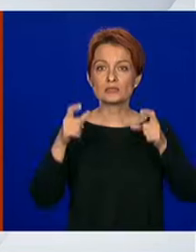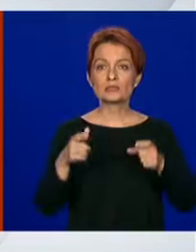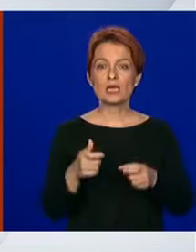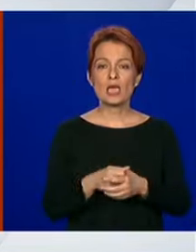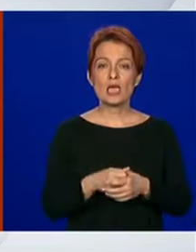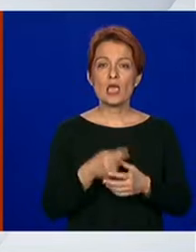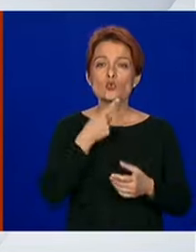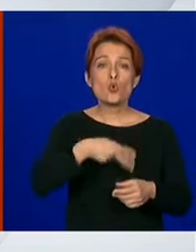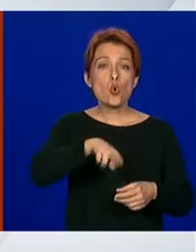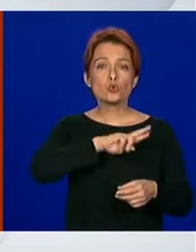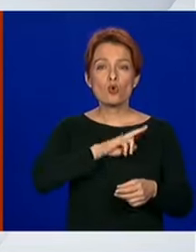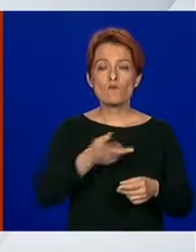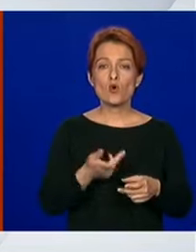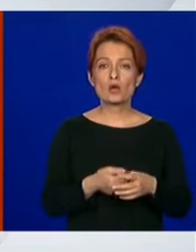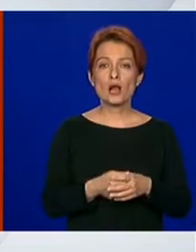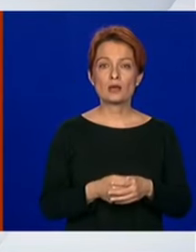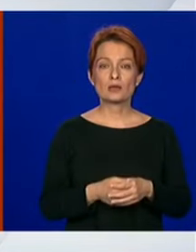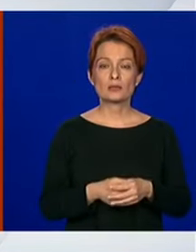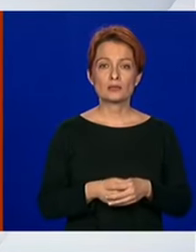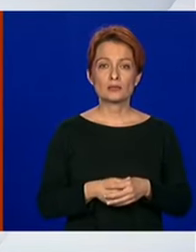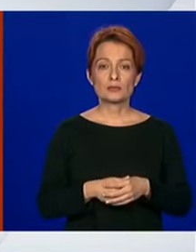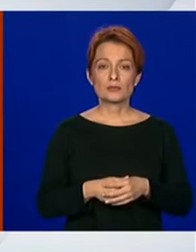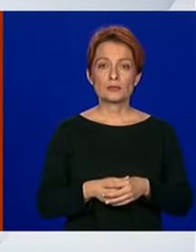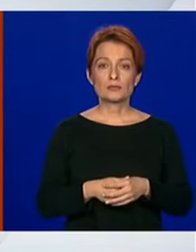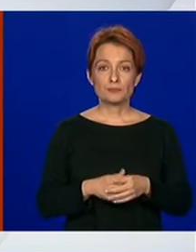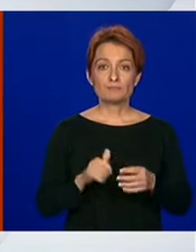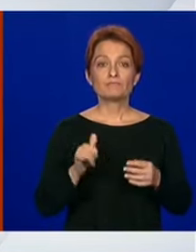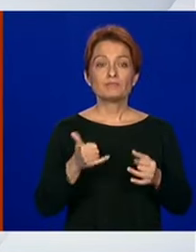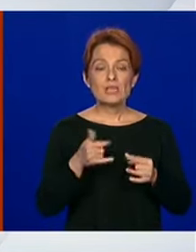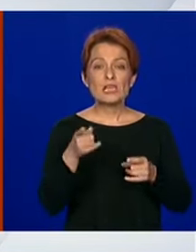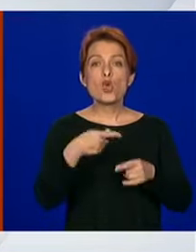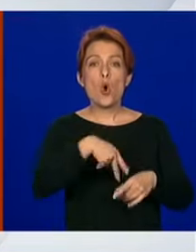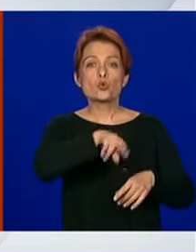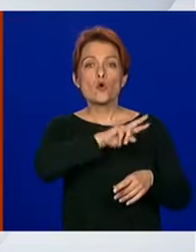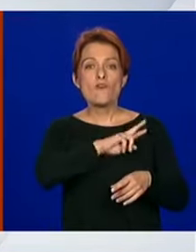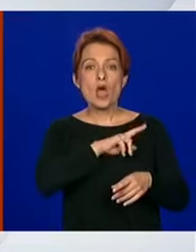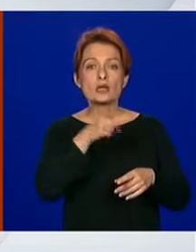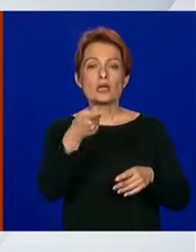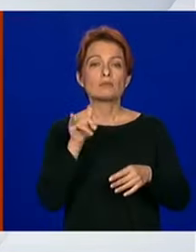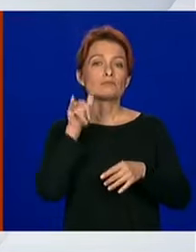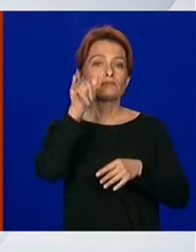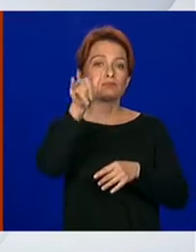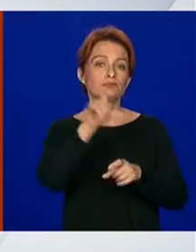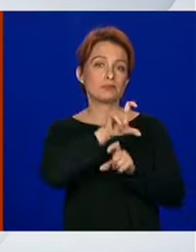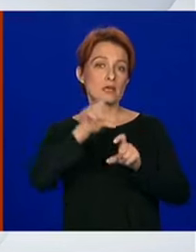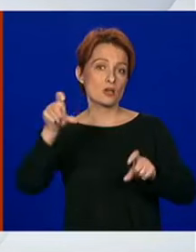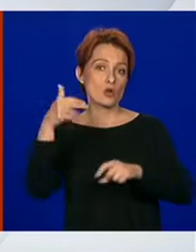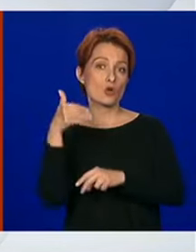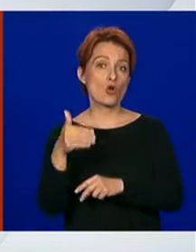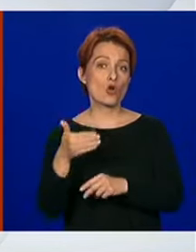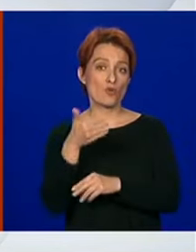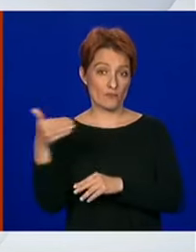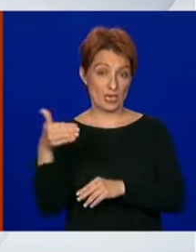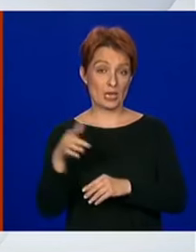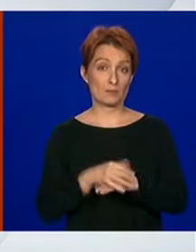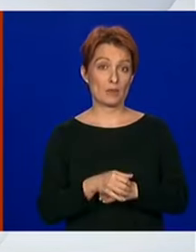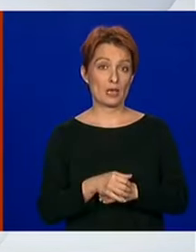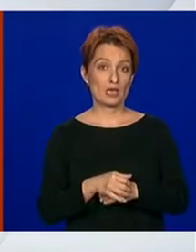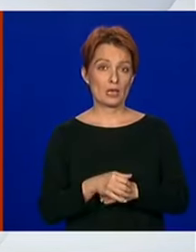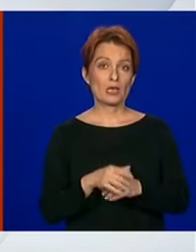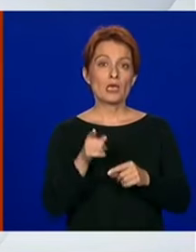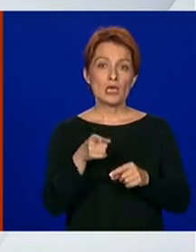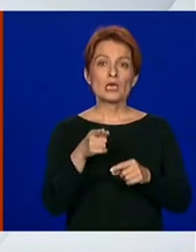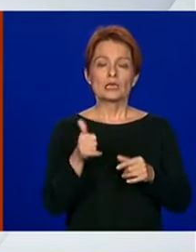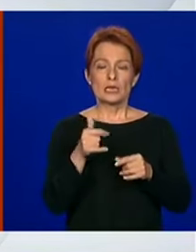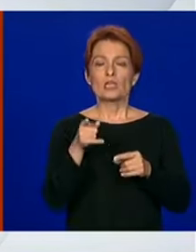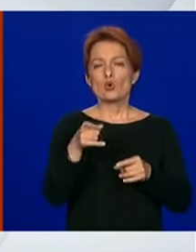zapravo pitanje je li tu, odnosno gdje je odgovornost i poslovanja jedne kompanije? Dakle, mi smo, to je